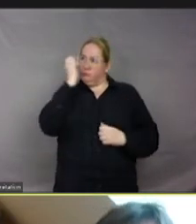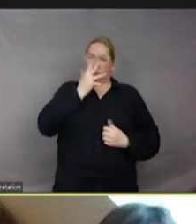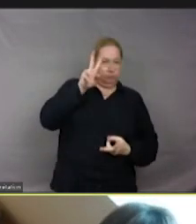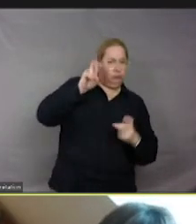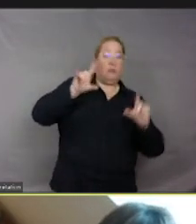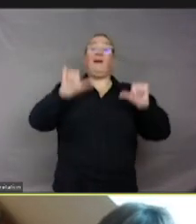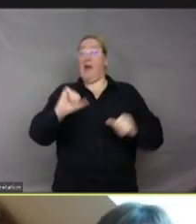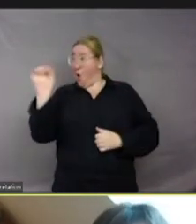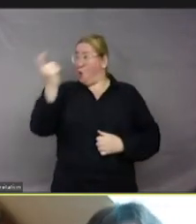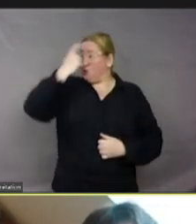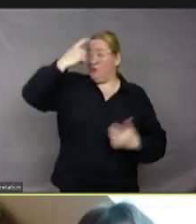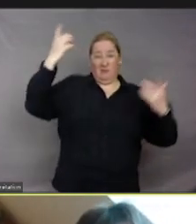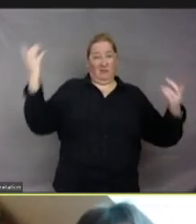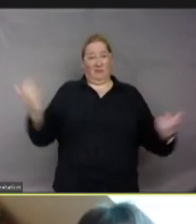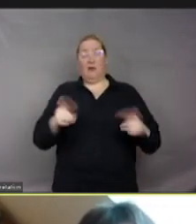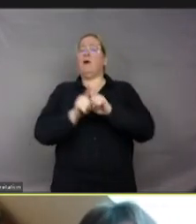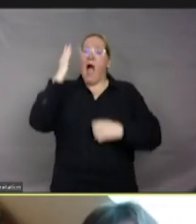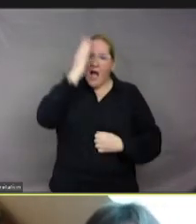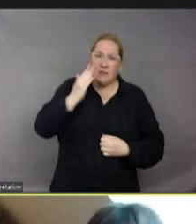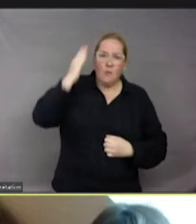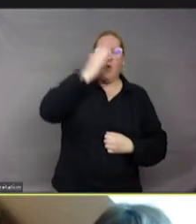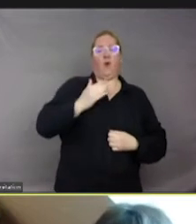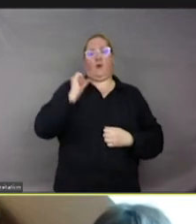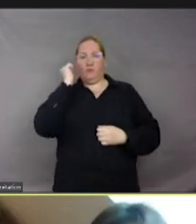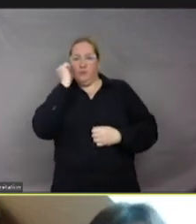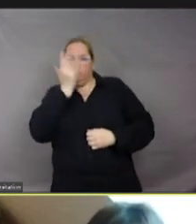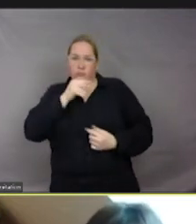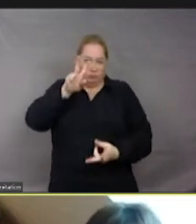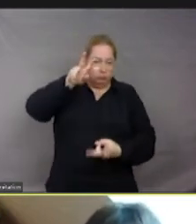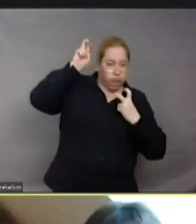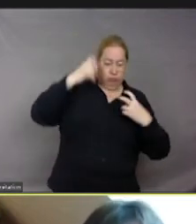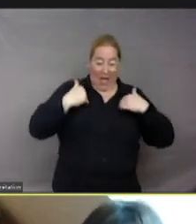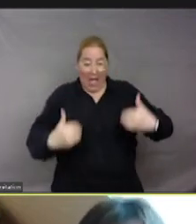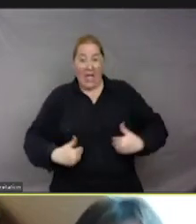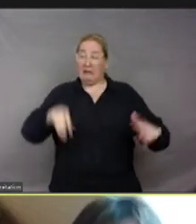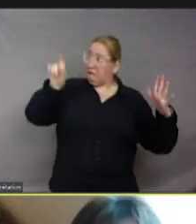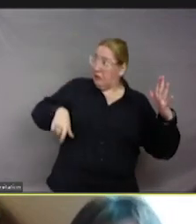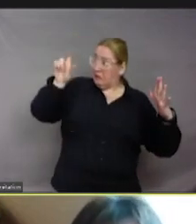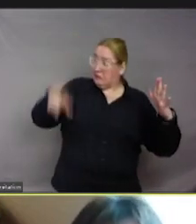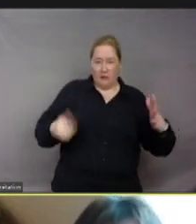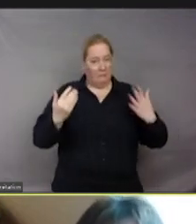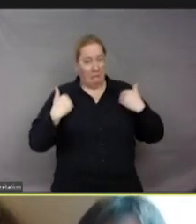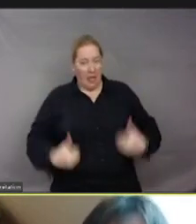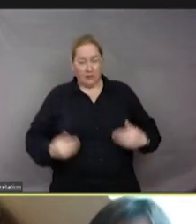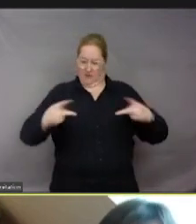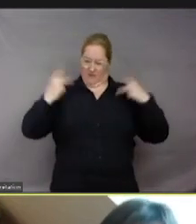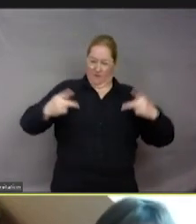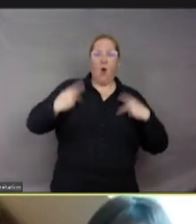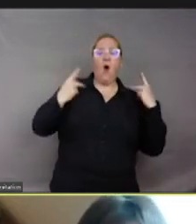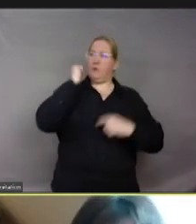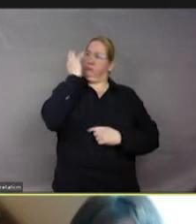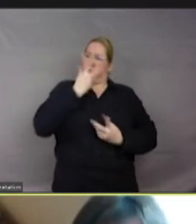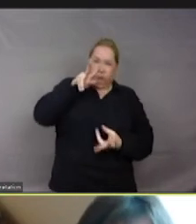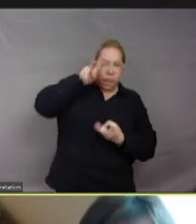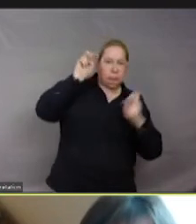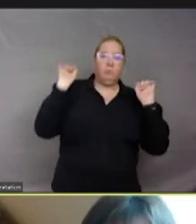« être conscient », « animaux sensibles », « être quelqu'un », « être vivant sensible ». Donc, vous voyez, on est